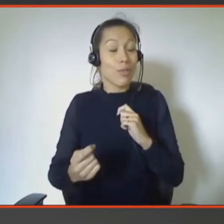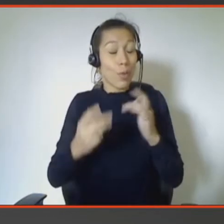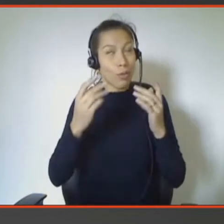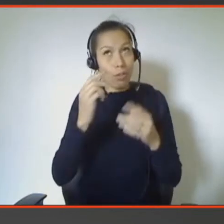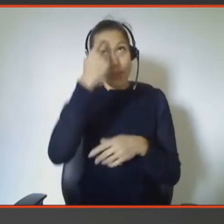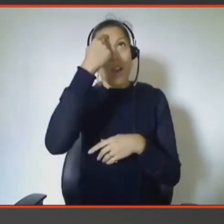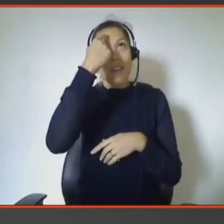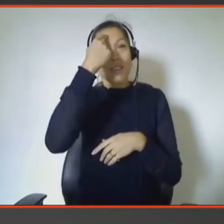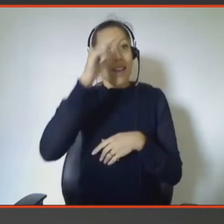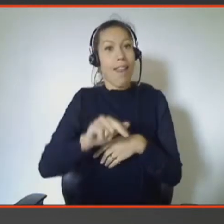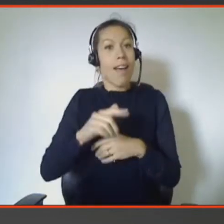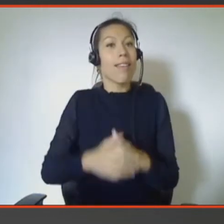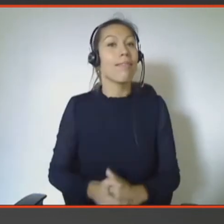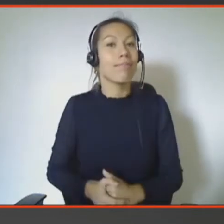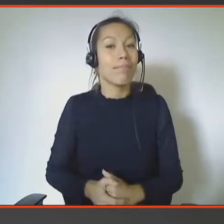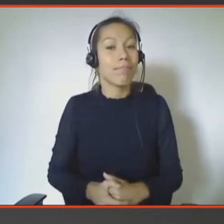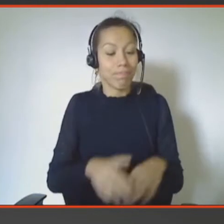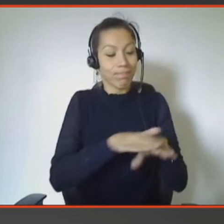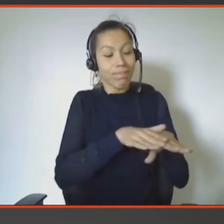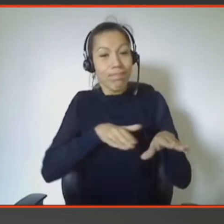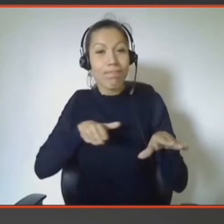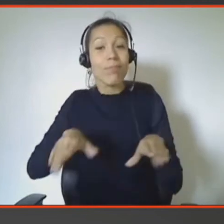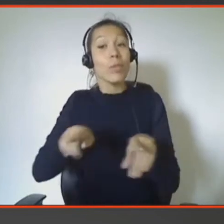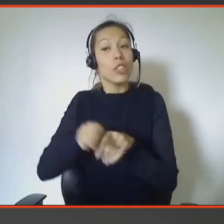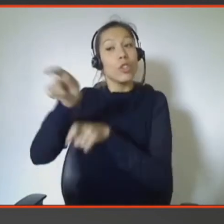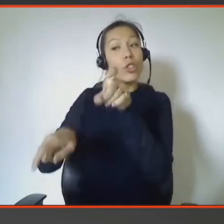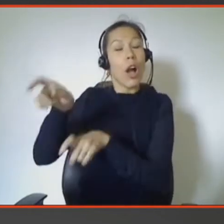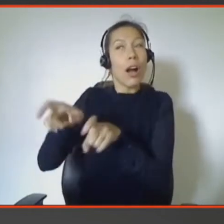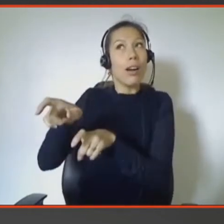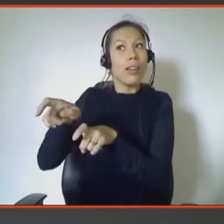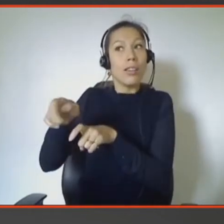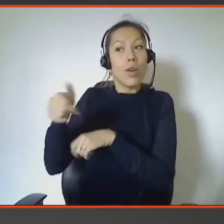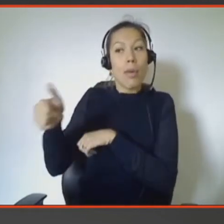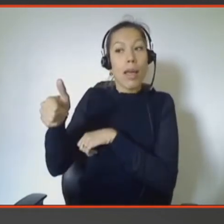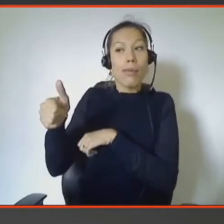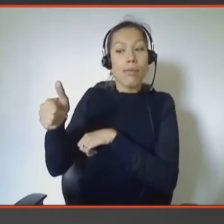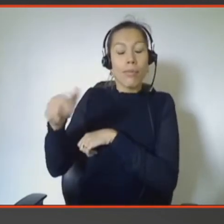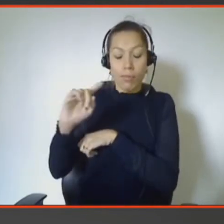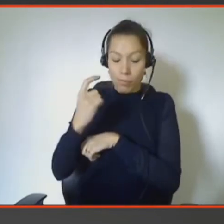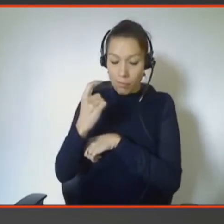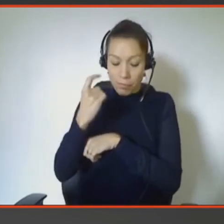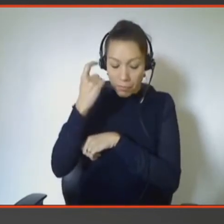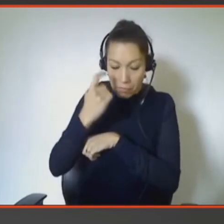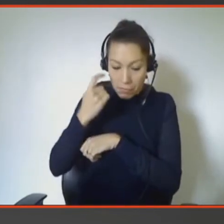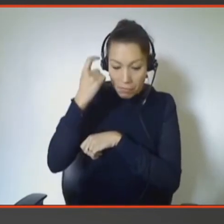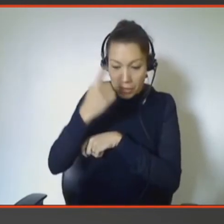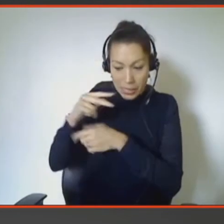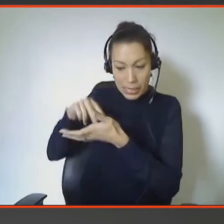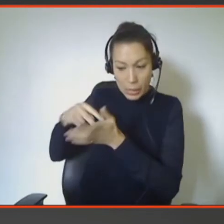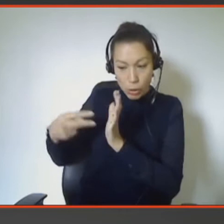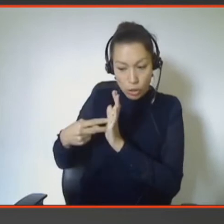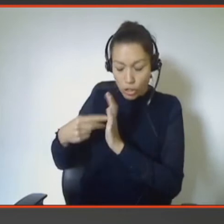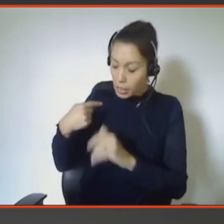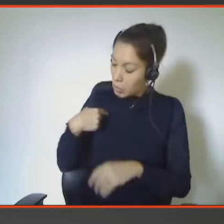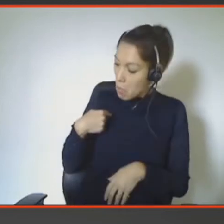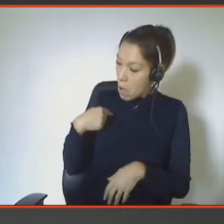Sur un effet parallèle, il y a aussi beaucoup de gens qui se sont requestionnés sur leur rapport à la technologie, sur le fait que la technologie est trop rapide, qu'on perd la